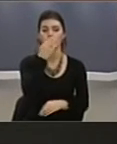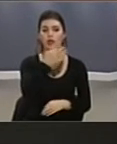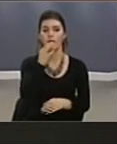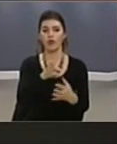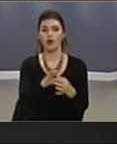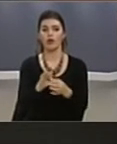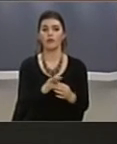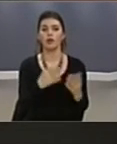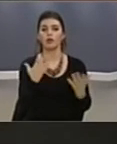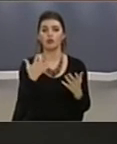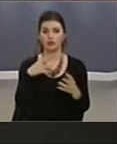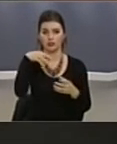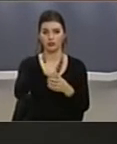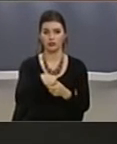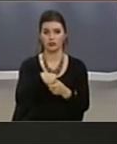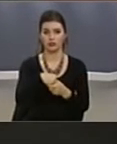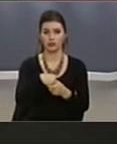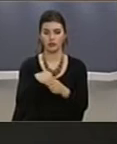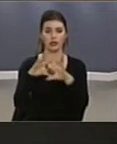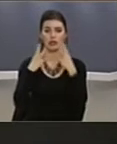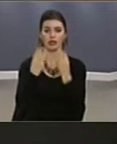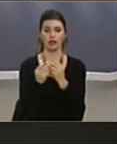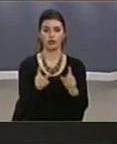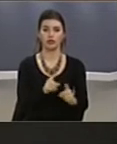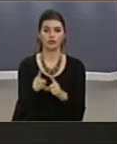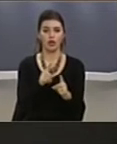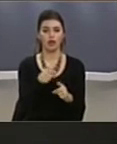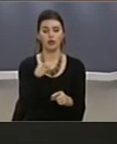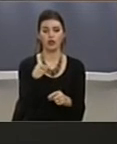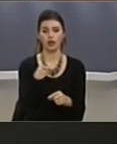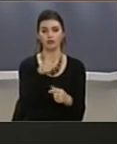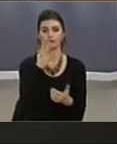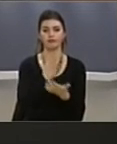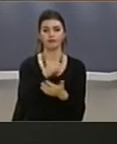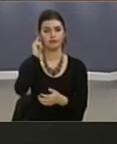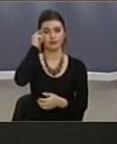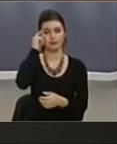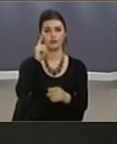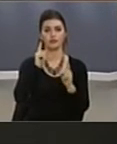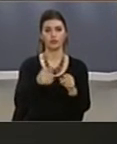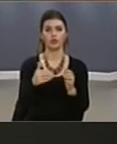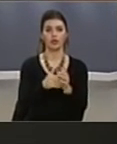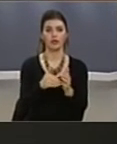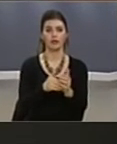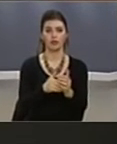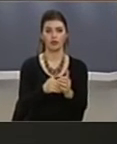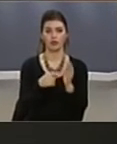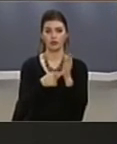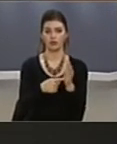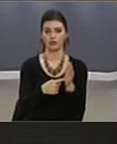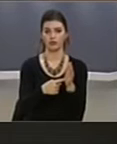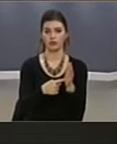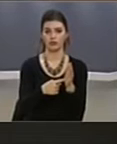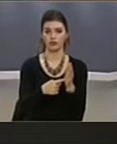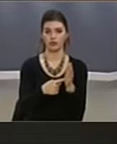'industri institucionalin nga ku buron i gjithë organizime institucionalit, a e goditin dërlidhsin e këti institucion me publikun.